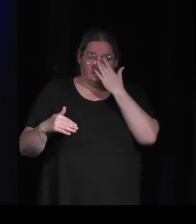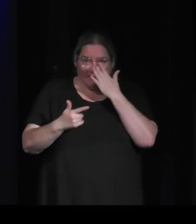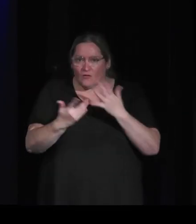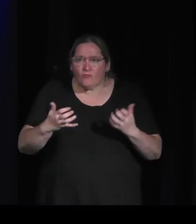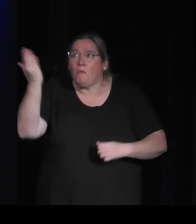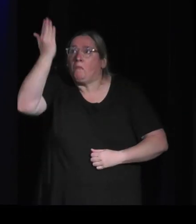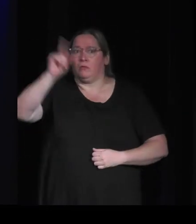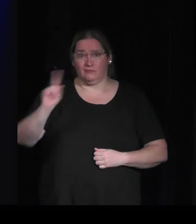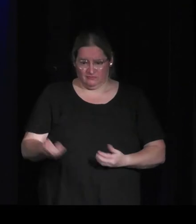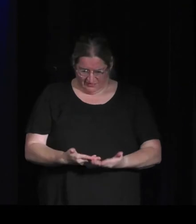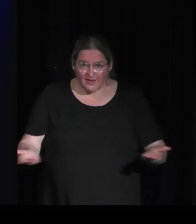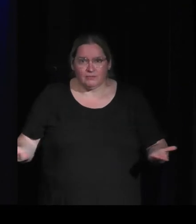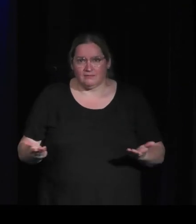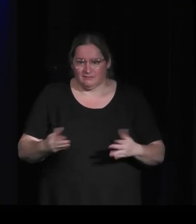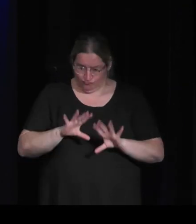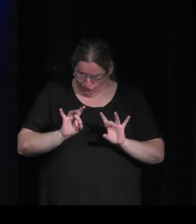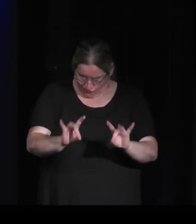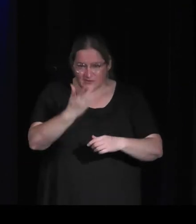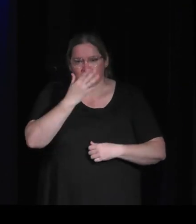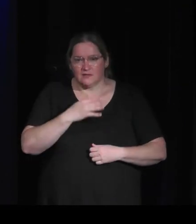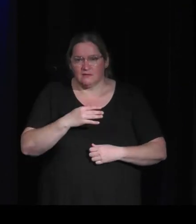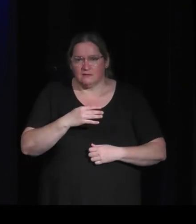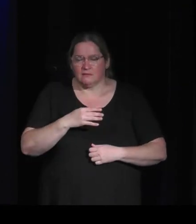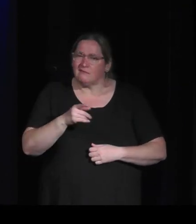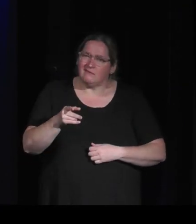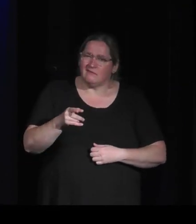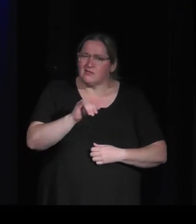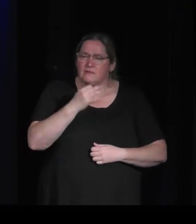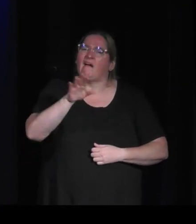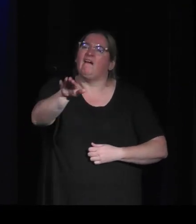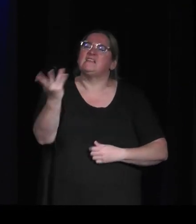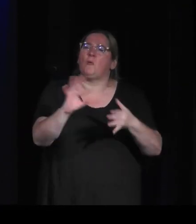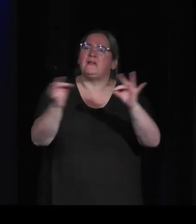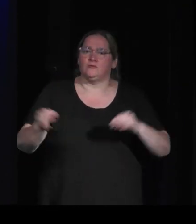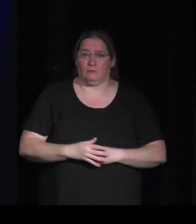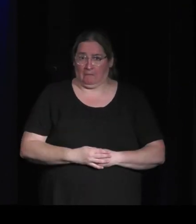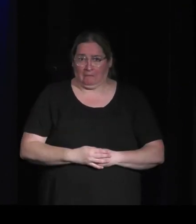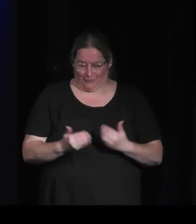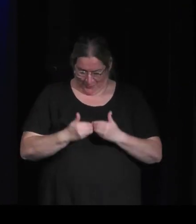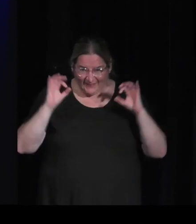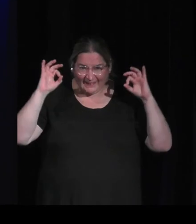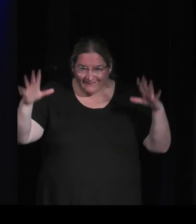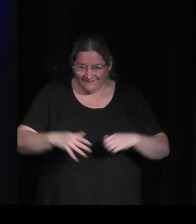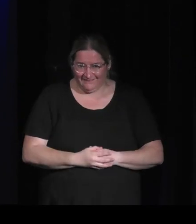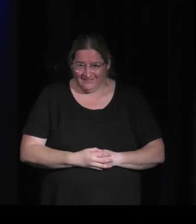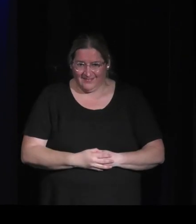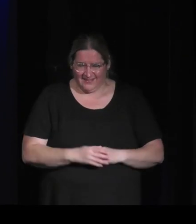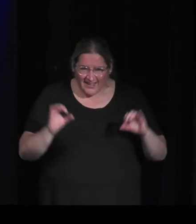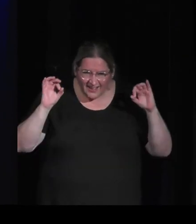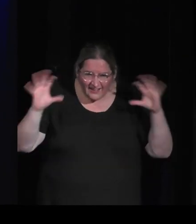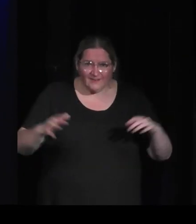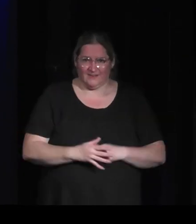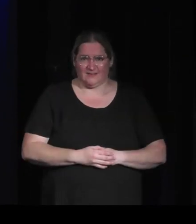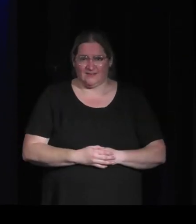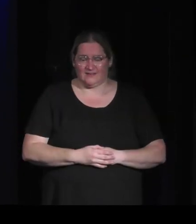en fait c'était pas il n a aucun moment on m dit waouh c'est quoi l'histoire à aucun moment à aucun moment ça a été très